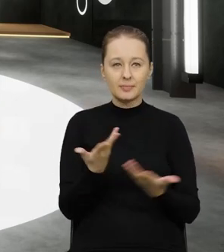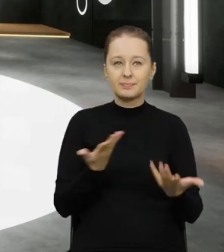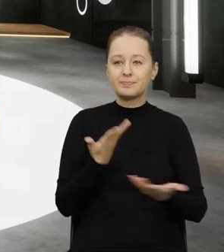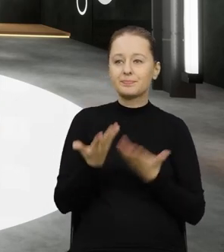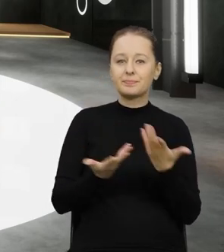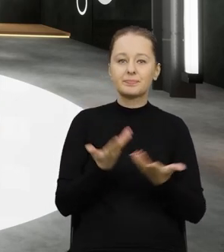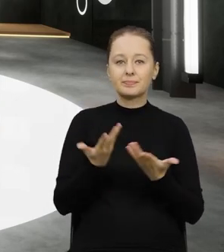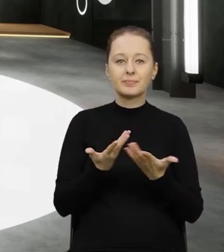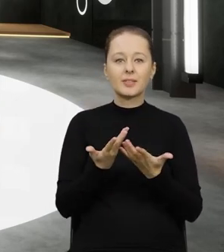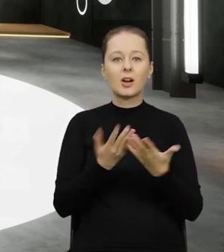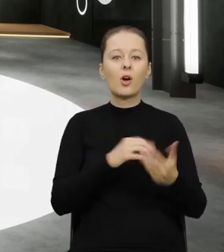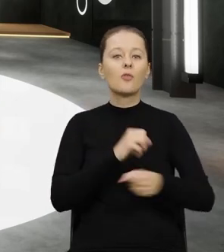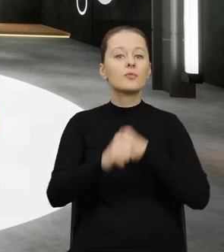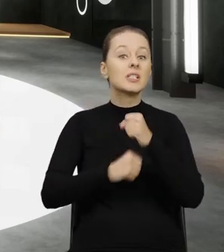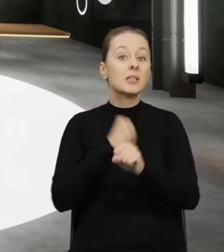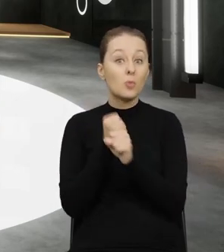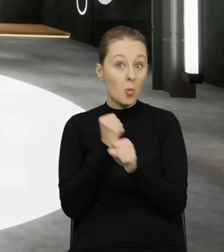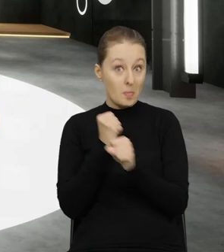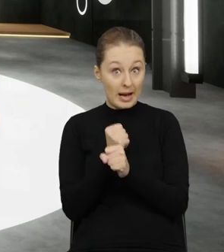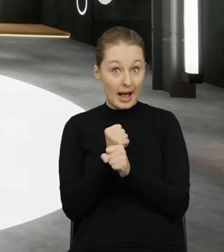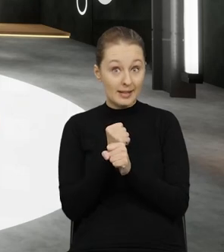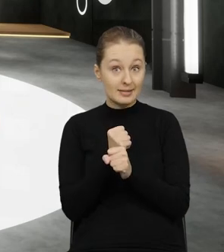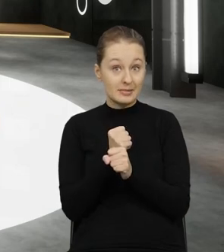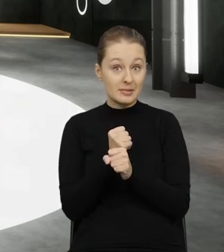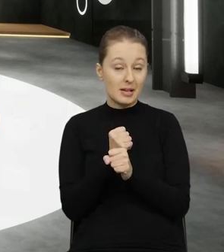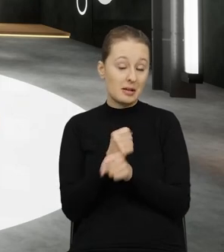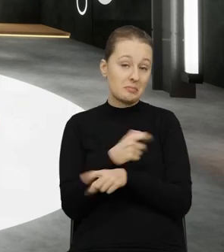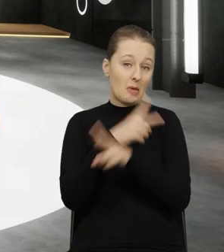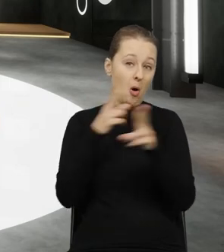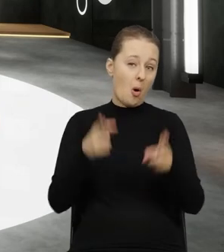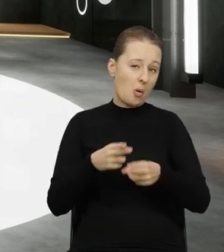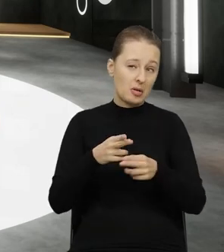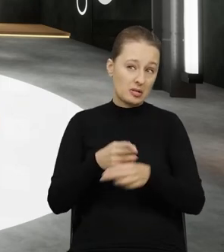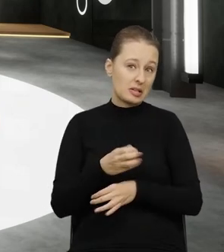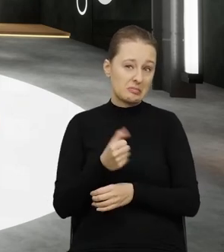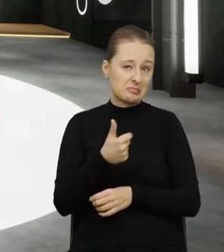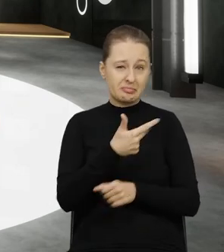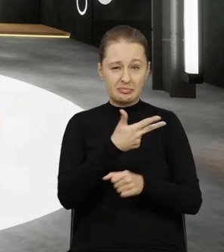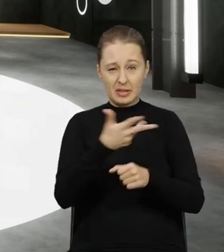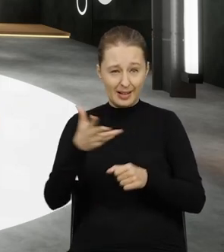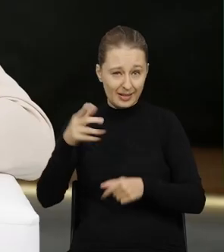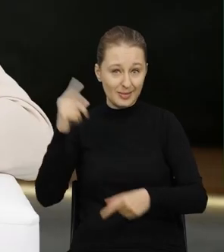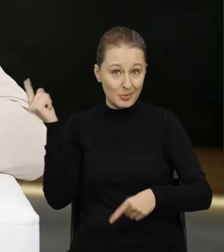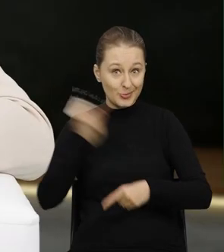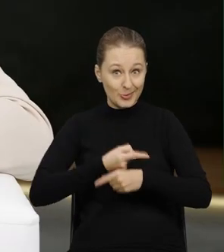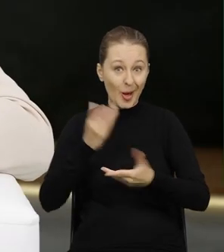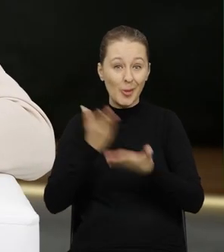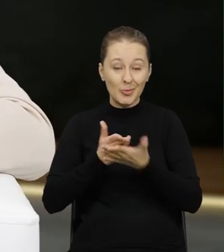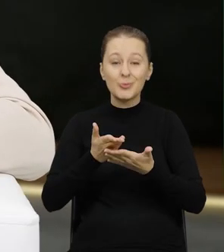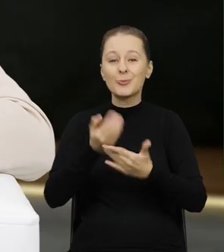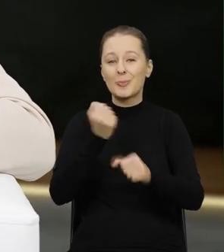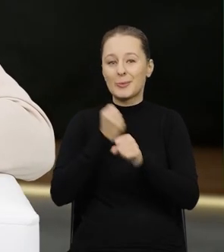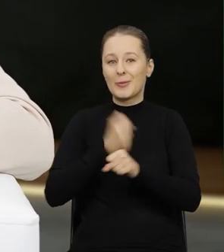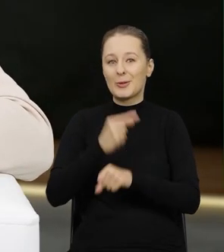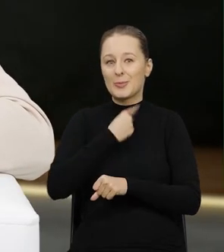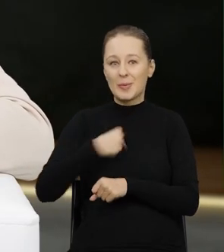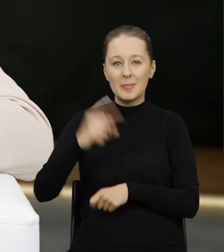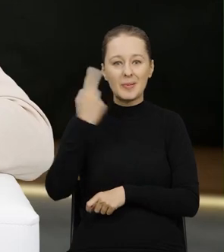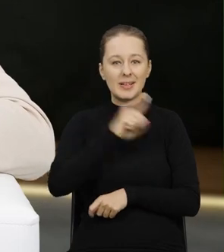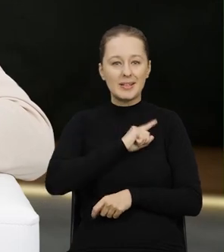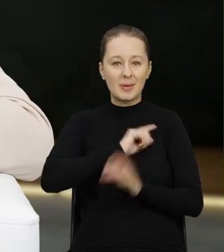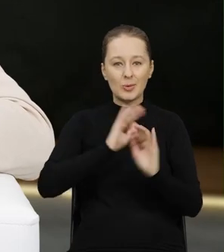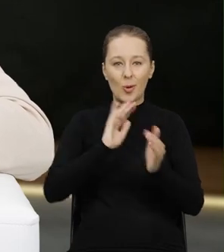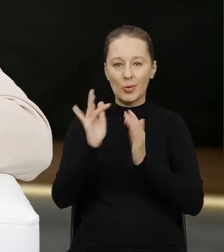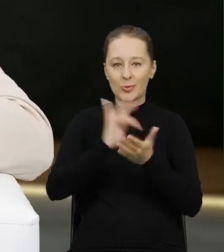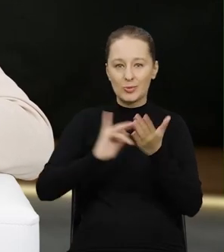taką współpracę, która się wywiązała na przestrzeni kilkunastu już lat. Pracowaliśmy na to zarówno Inspekcja Ochrony